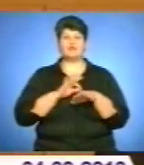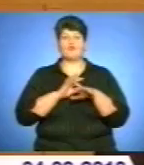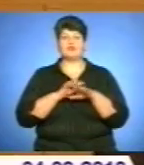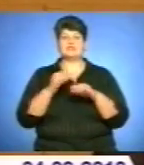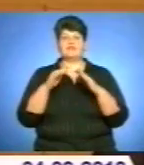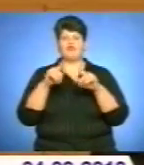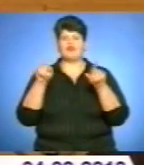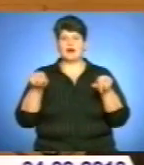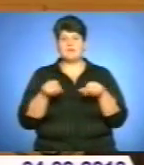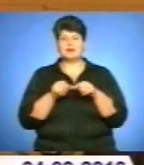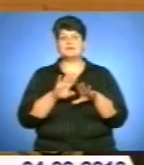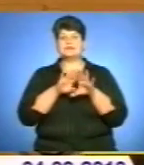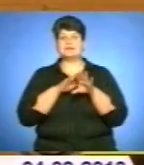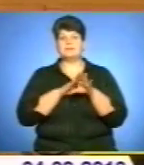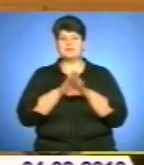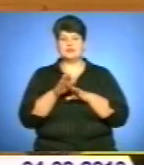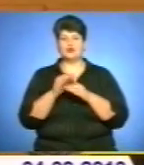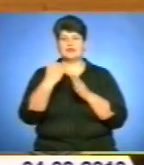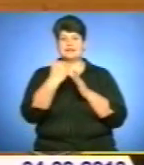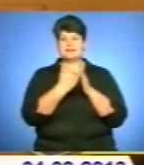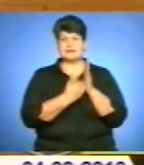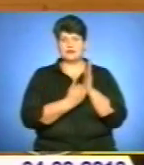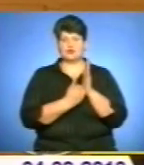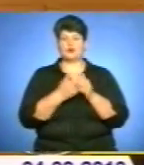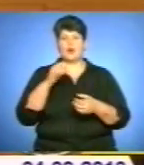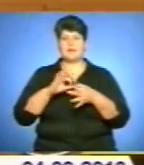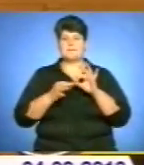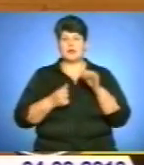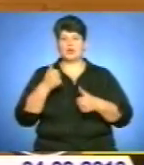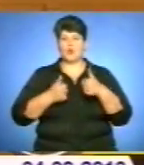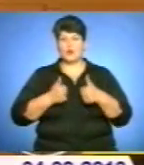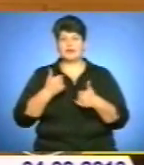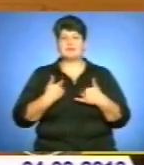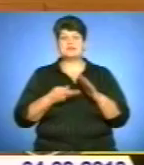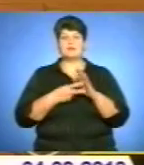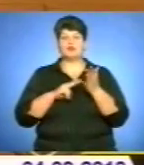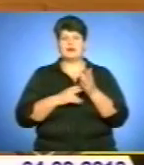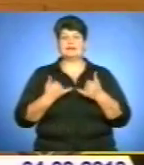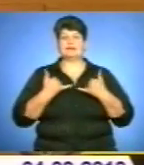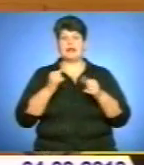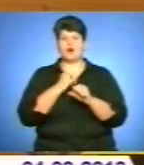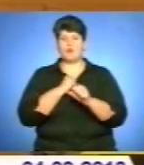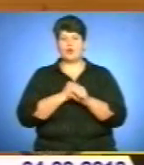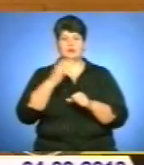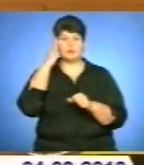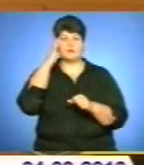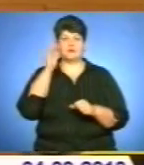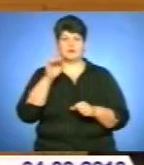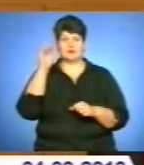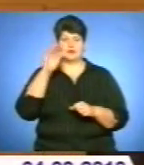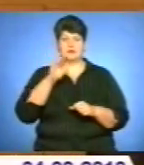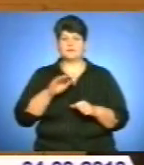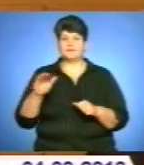цілого циклу альтернативних олімпіад і конкурсів, які ми закладували для роботи з обдарованими учнями.